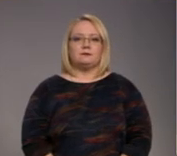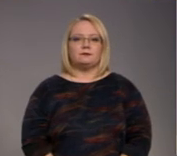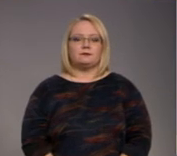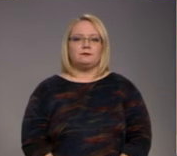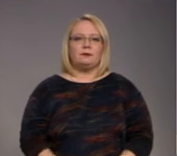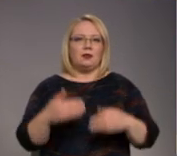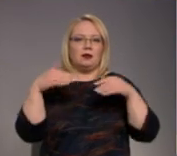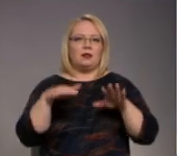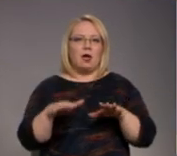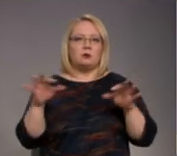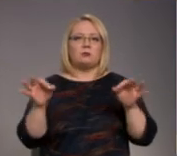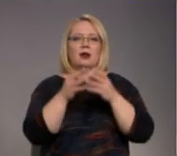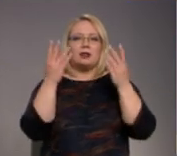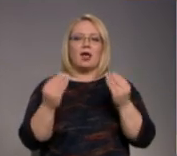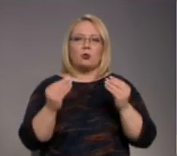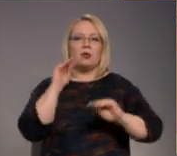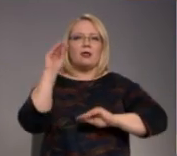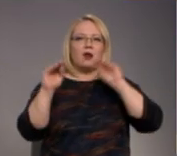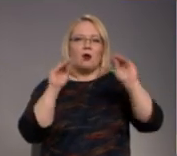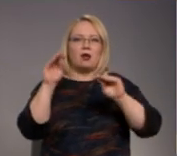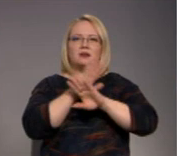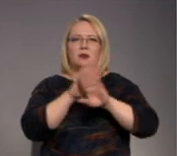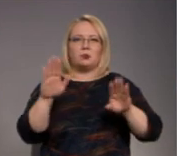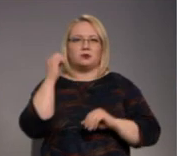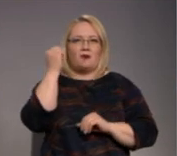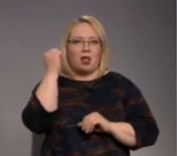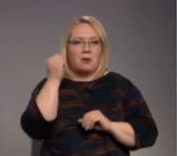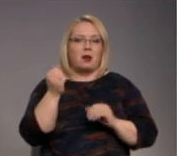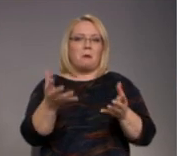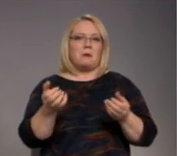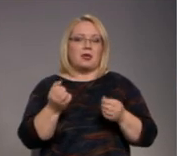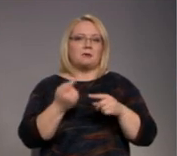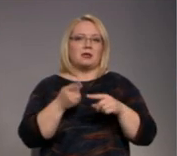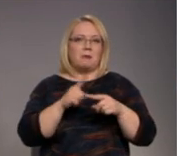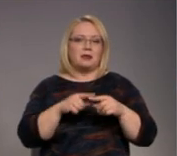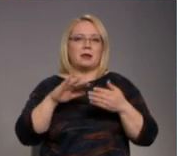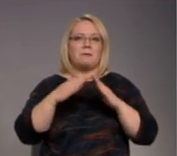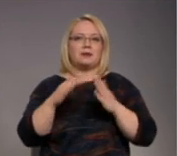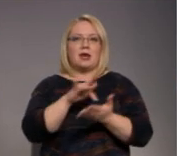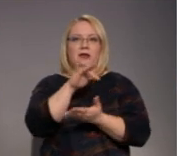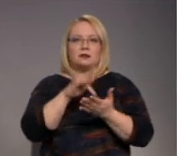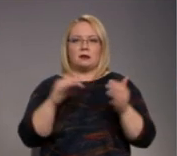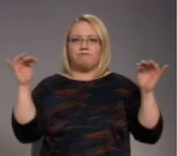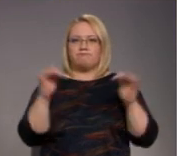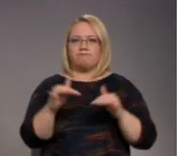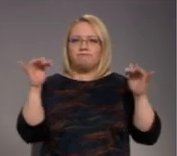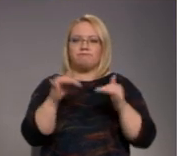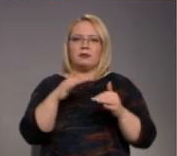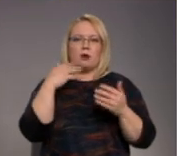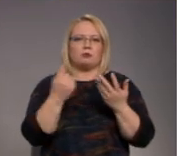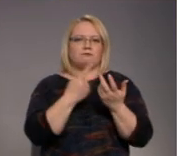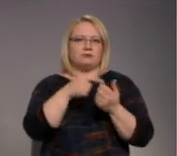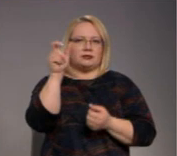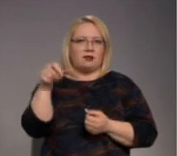Lēmums par lieldienu dekorāciju neizvietošanu Valmierā pieņemts, ņemot vairāk, ka pilsētas cenš ir pūcēšanās vieta lielam skaitam